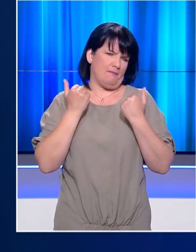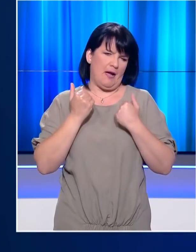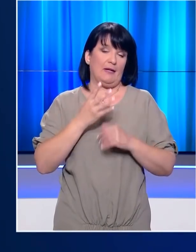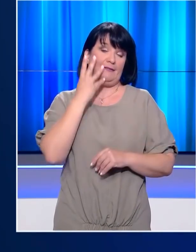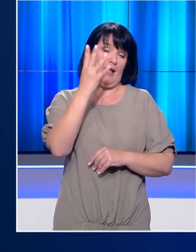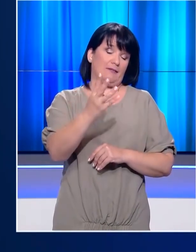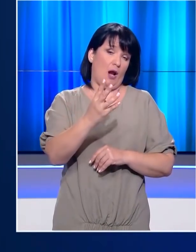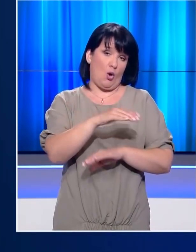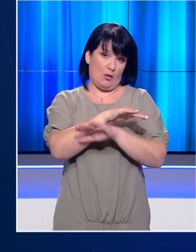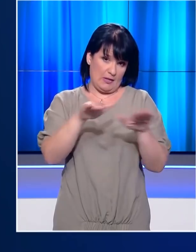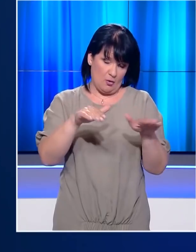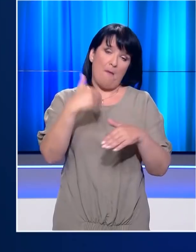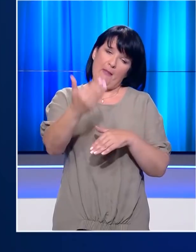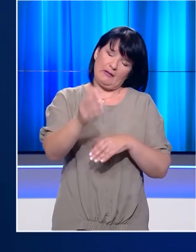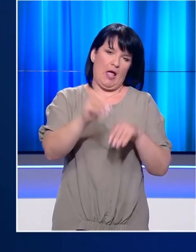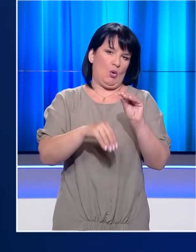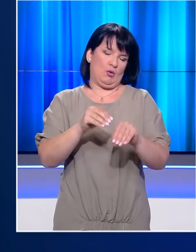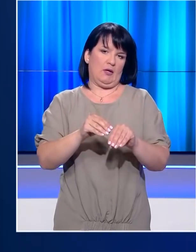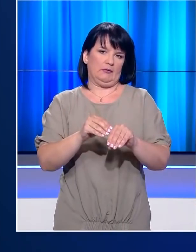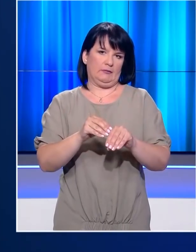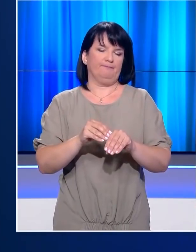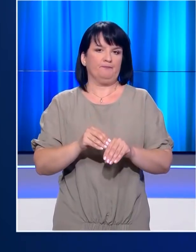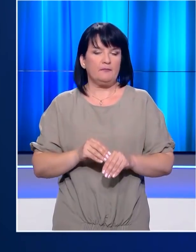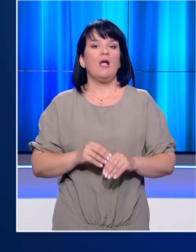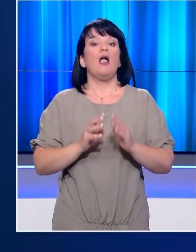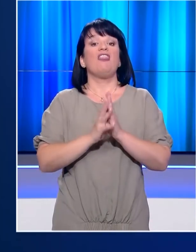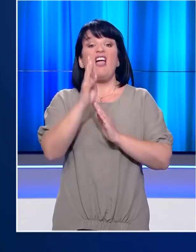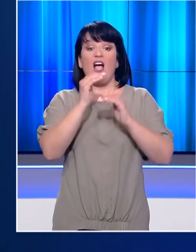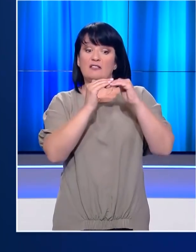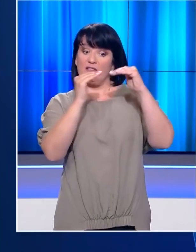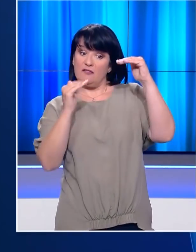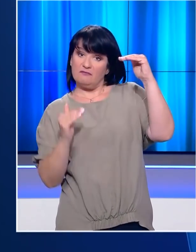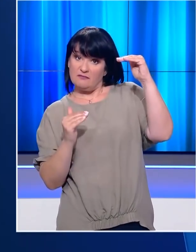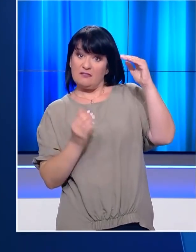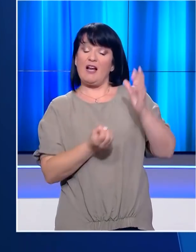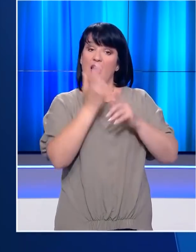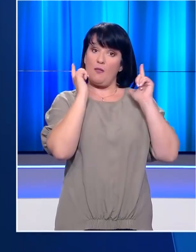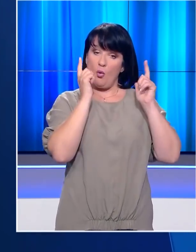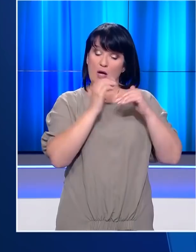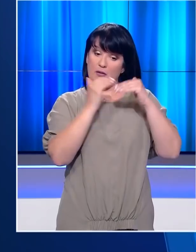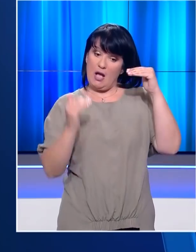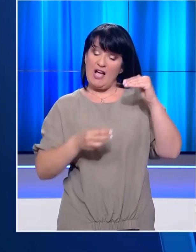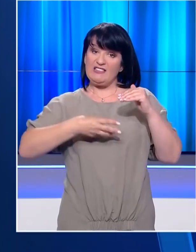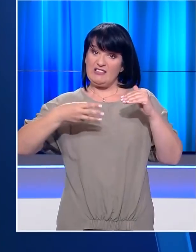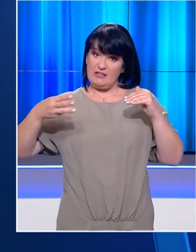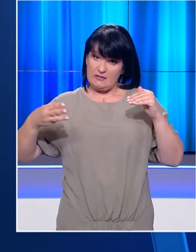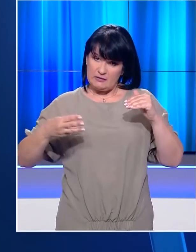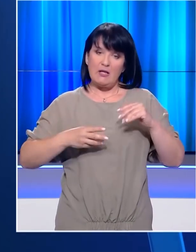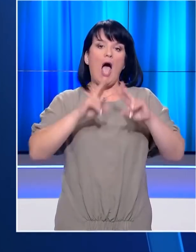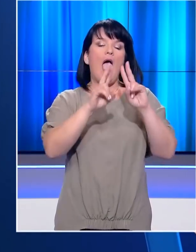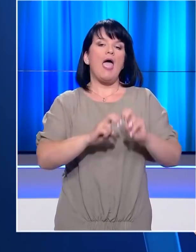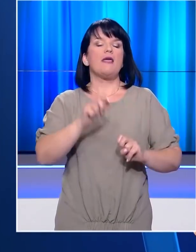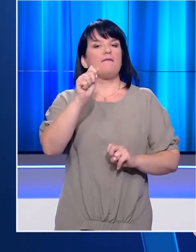Υπότιτλοι AUTHORWAVE Την ίδια ώρα πάνω από 14 μονάδες διαφορά μεταξύ Νέας Δημοκρατίας και ΣΥΡΙΖΑ καταγράφει